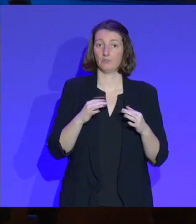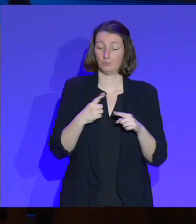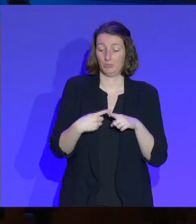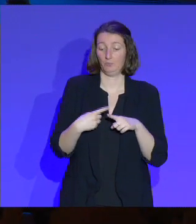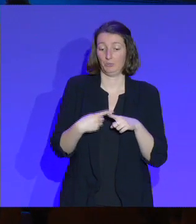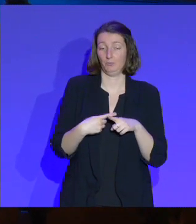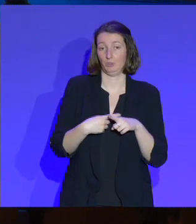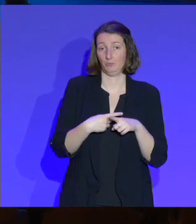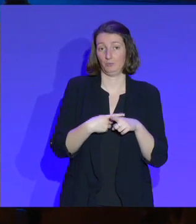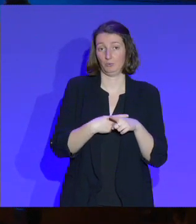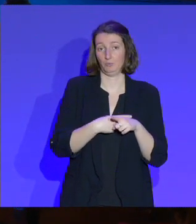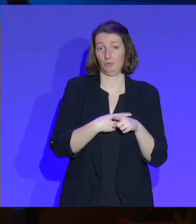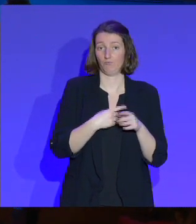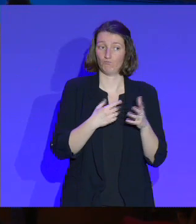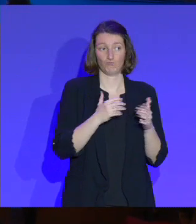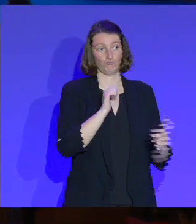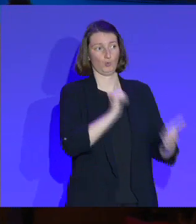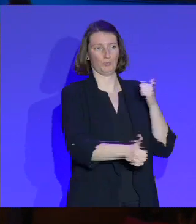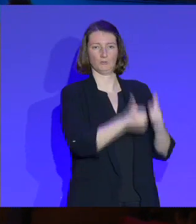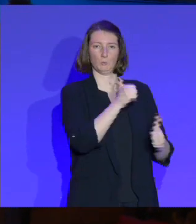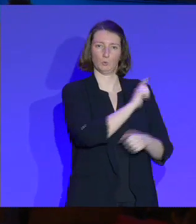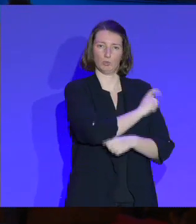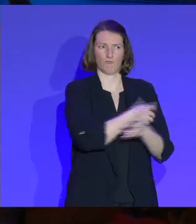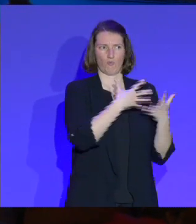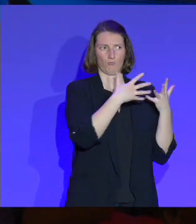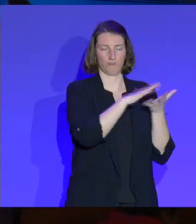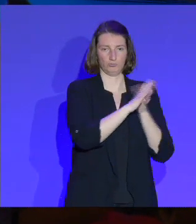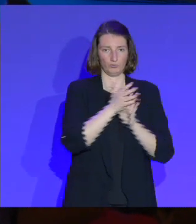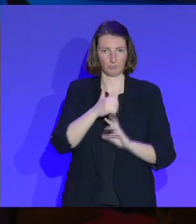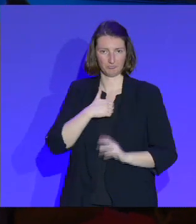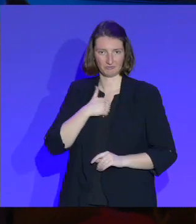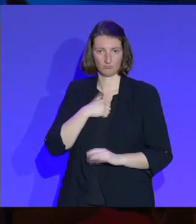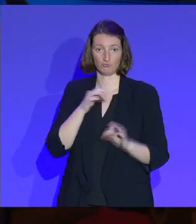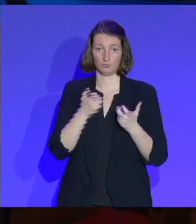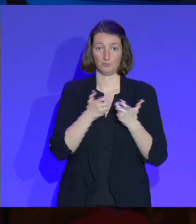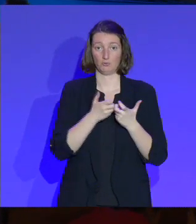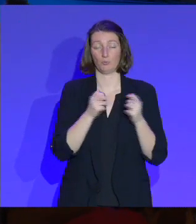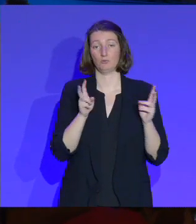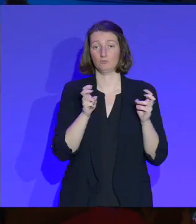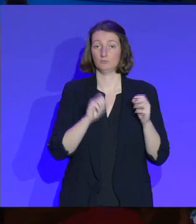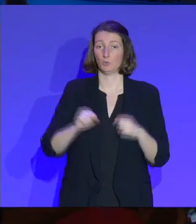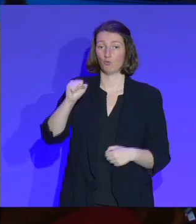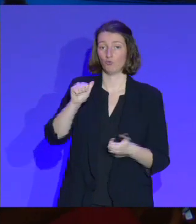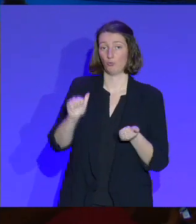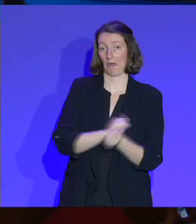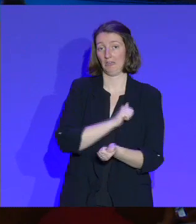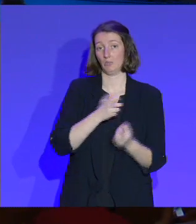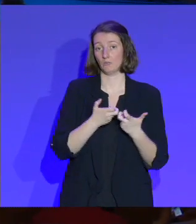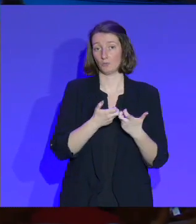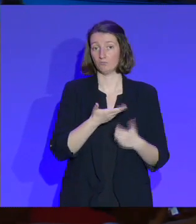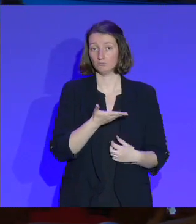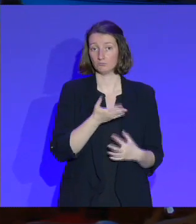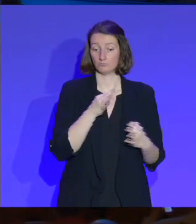progressive des grandes compétitions sportives, type Super League, qui, de fait,